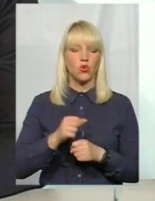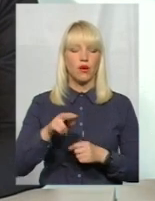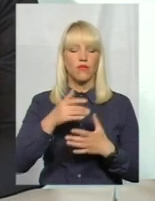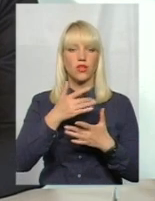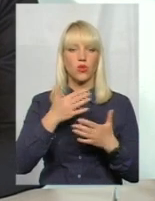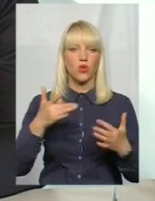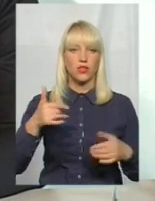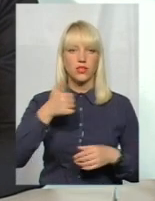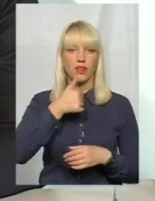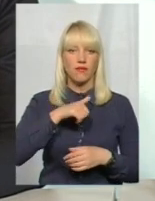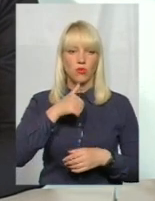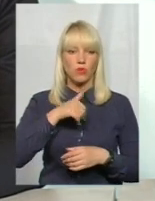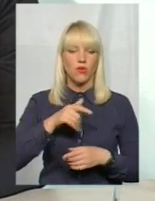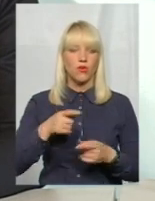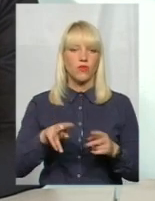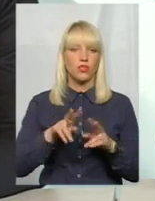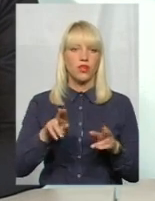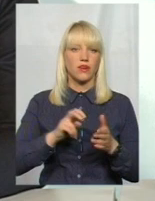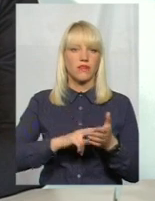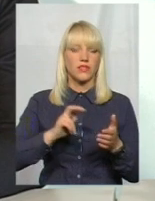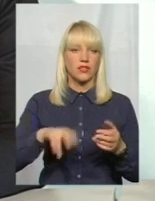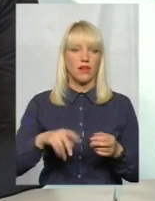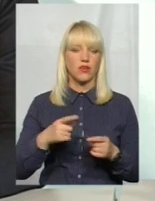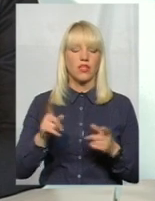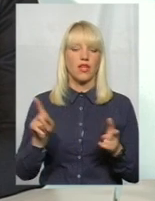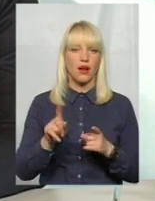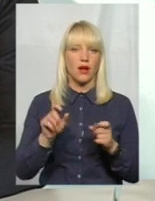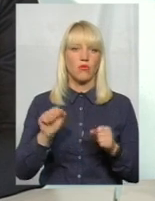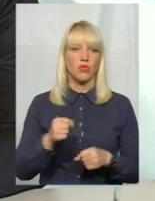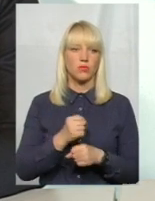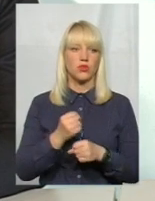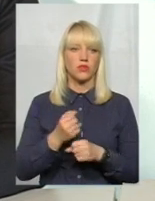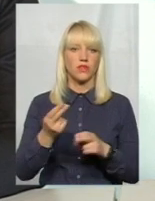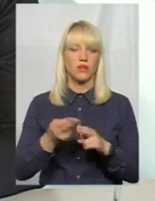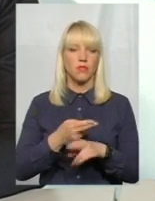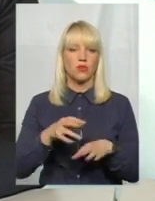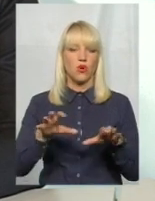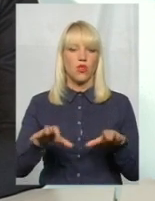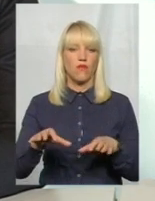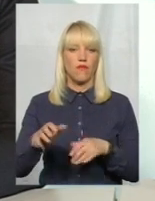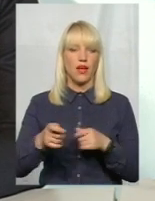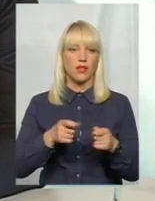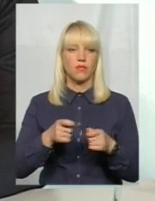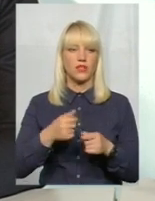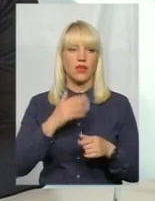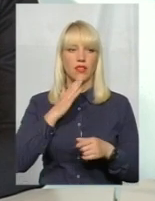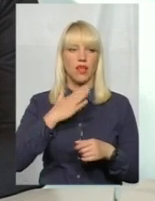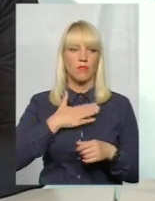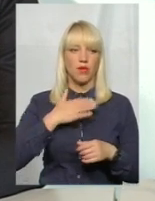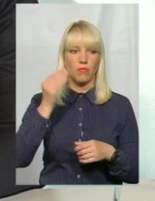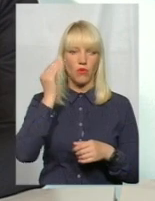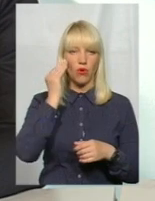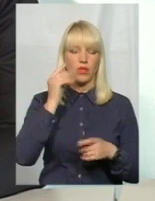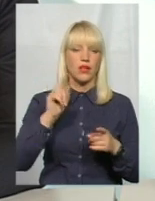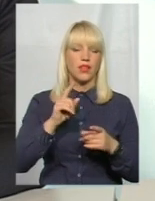на кшталт відставок, яка може працювати навіть без голови адміністрації. І насправді, на мій погляд, в майбутньому такої посади не повинно